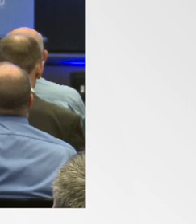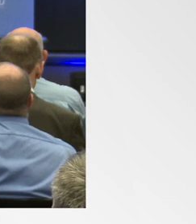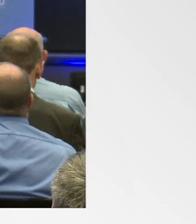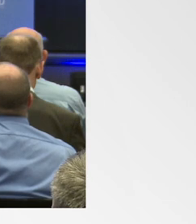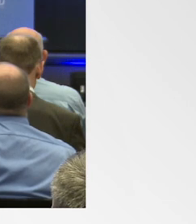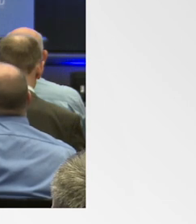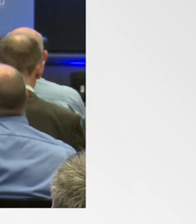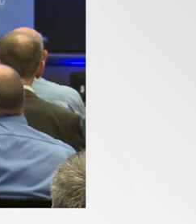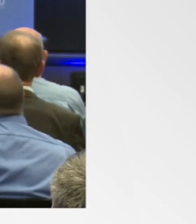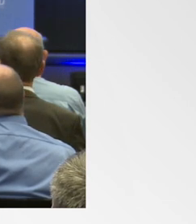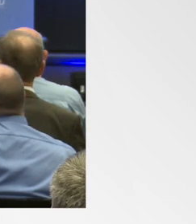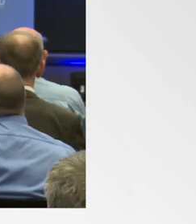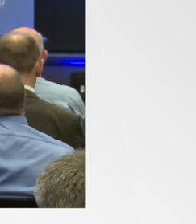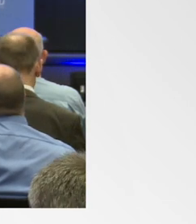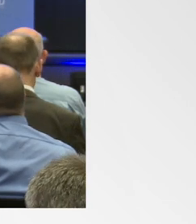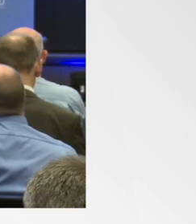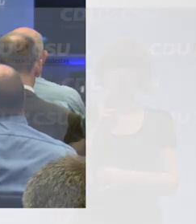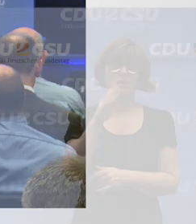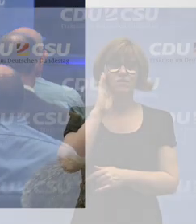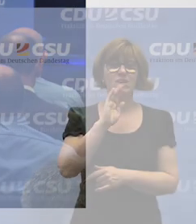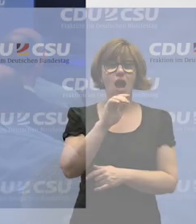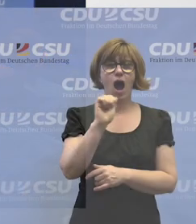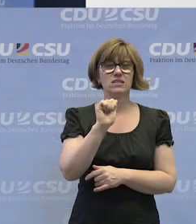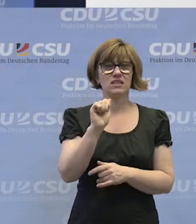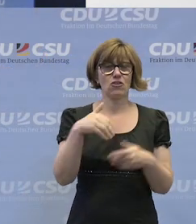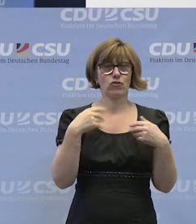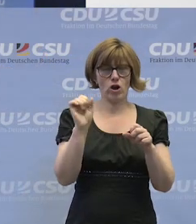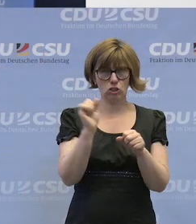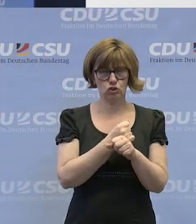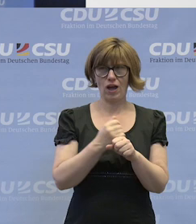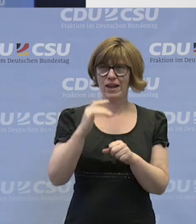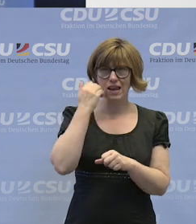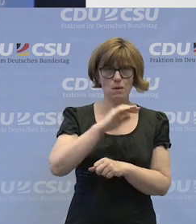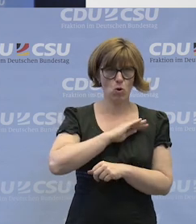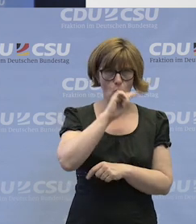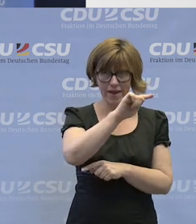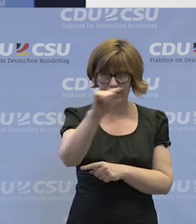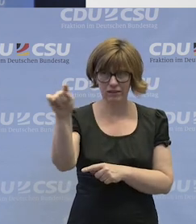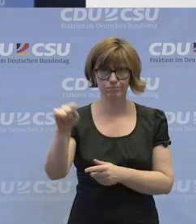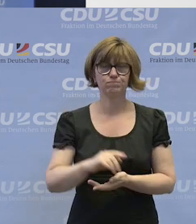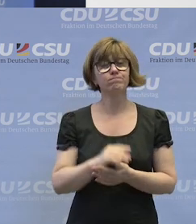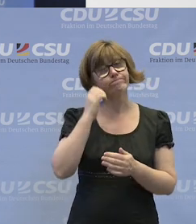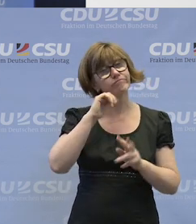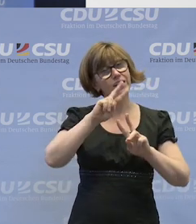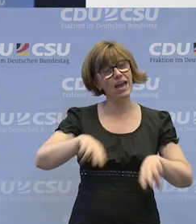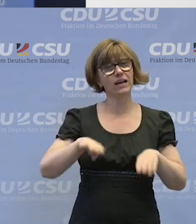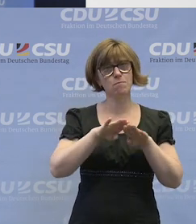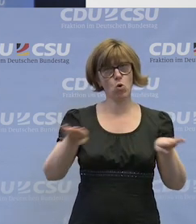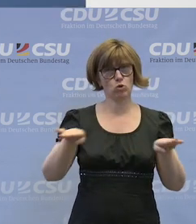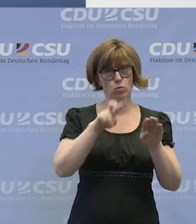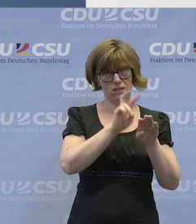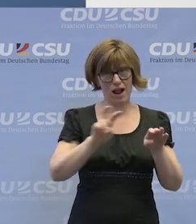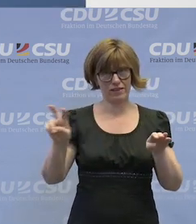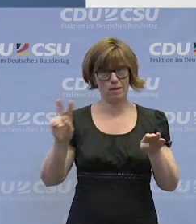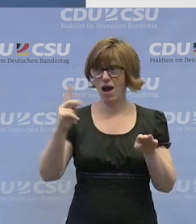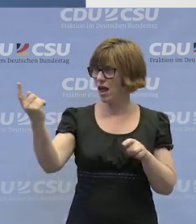Lieber Uwe Schummer, lieber Astrid Freudenstein, liebe Kolleginnen und Kollegen, sehr geehrte Podiumsteilnehmer,